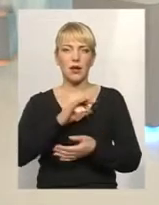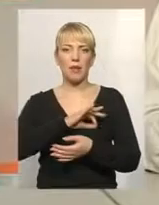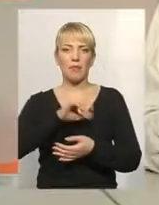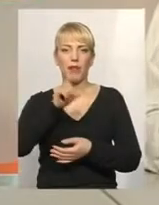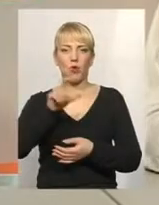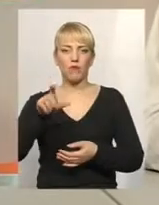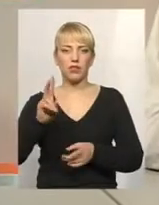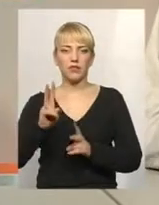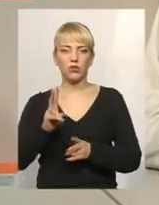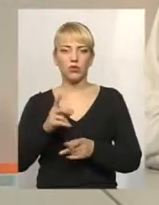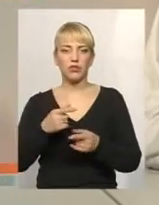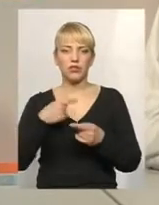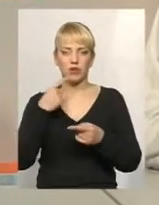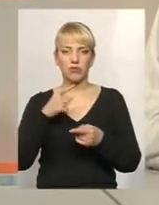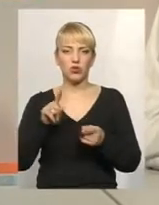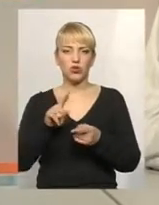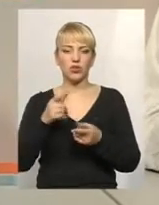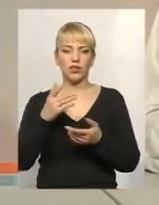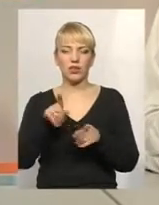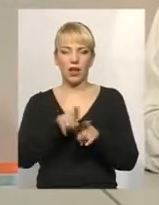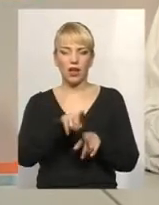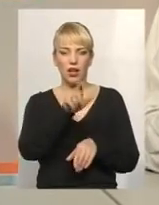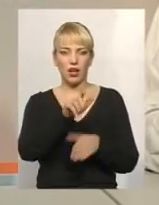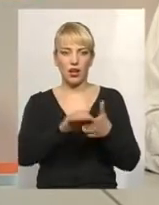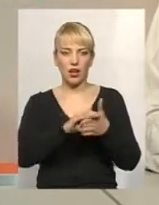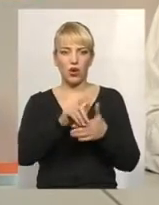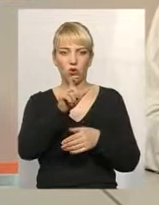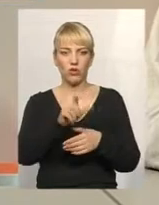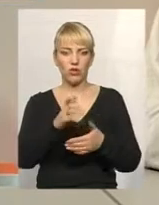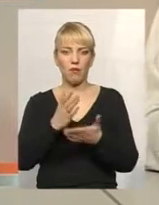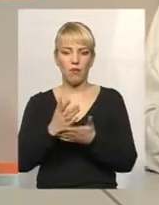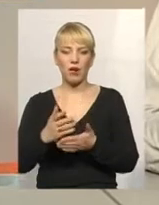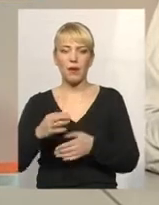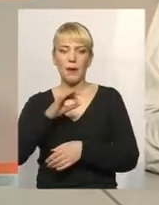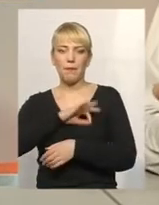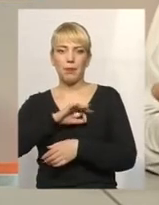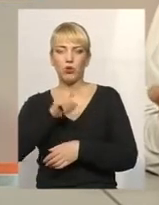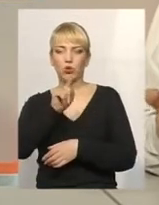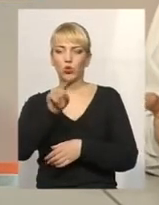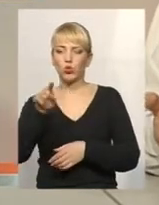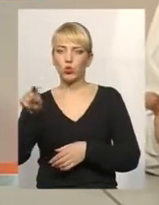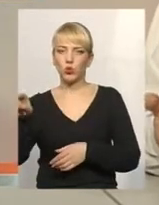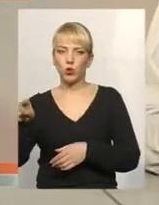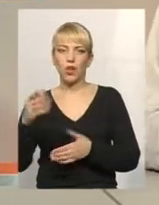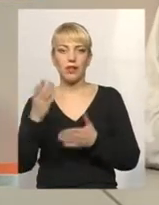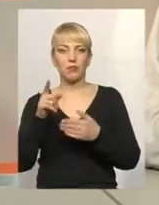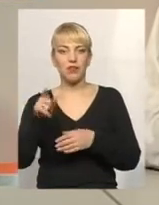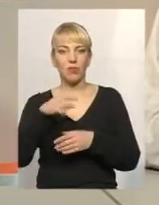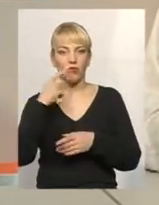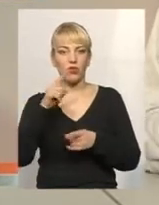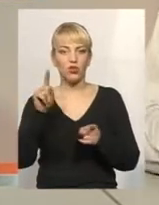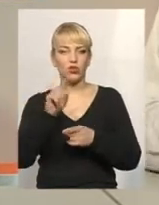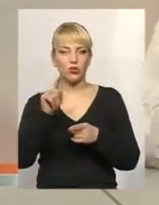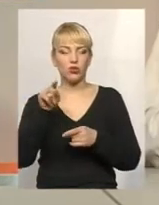зазначено, от така-то людина має таку-то пільгу, на то-то-то-то-то. Якщо там би було зазначено,